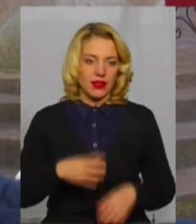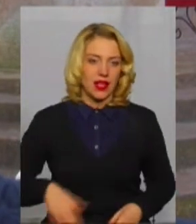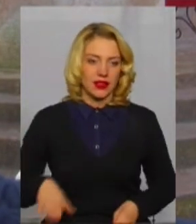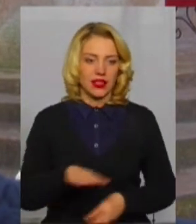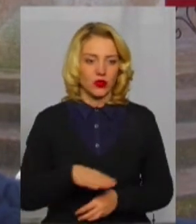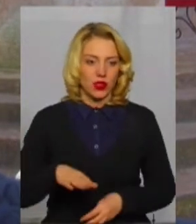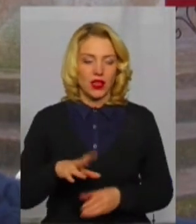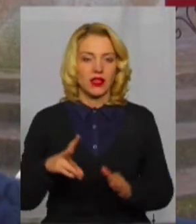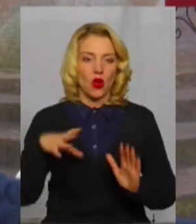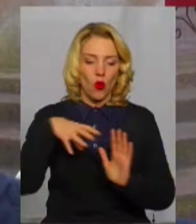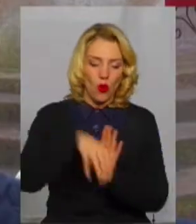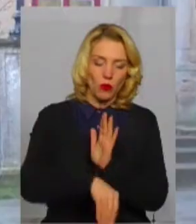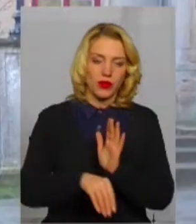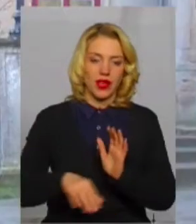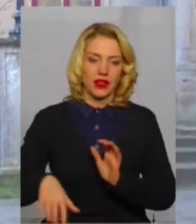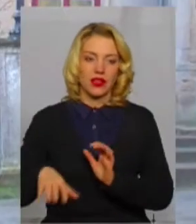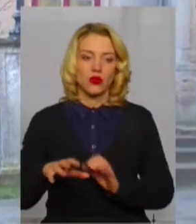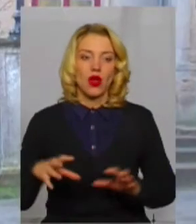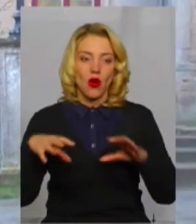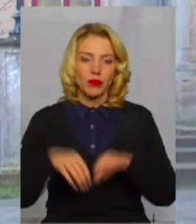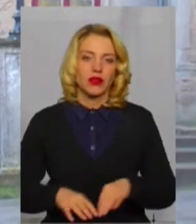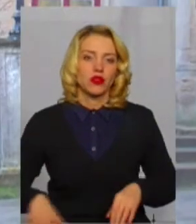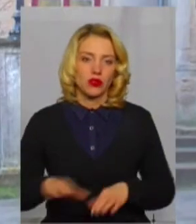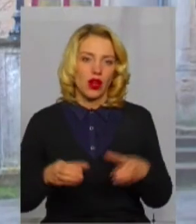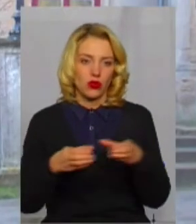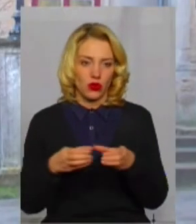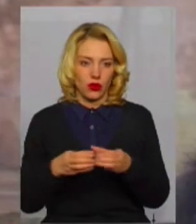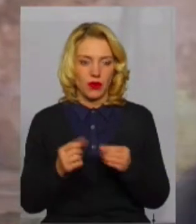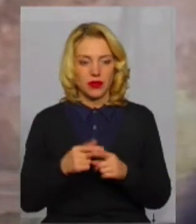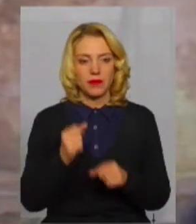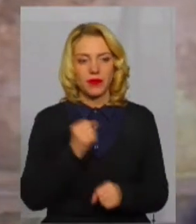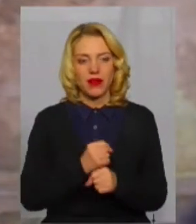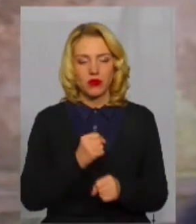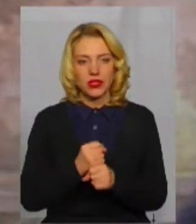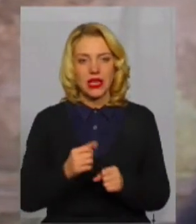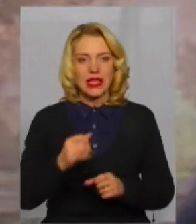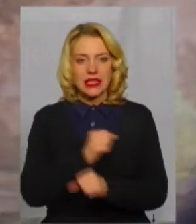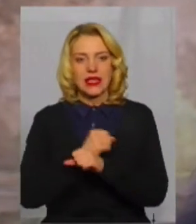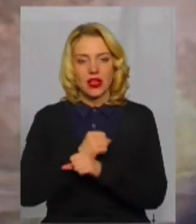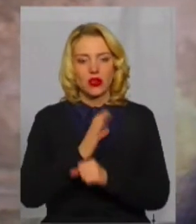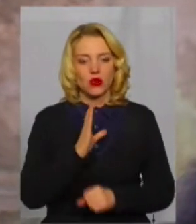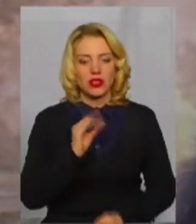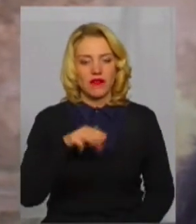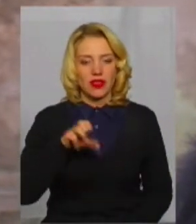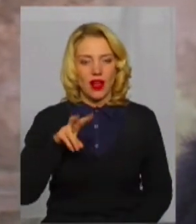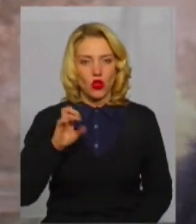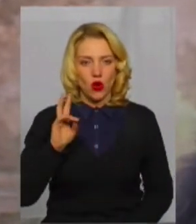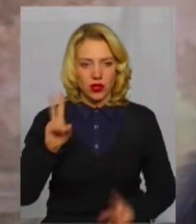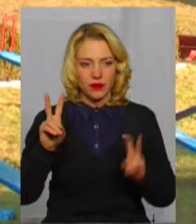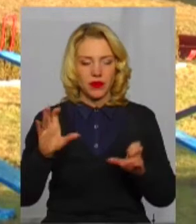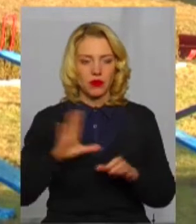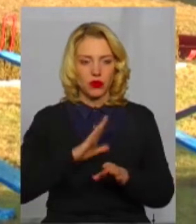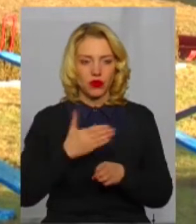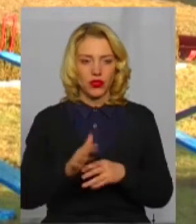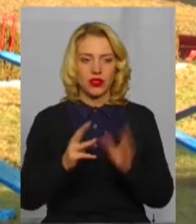до об'єднаних територіальних громад. На функціонування санаторію Світлана Ковальчук, за словами Світлани Ковальчук, цього року було виділено